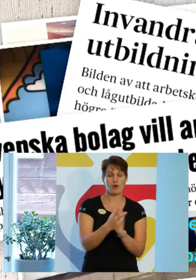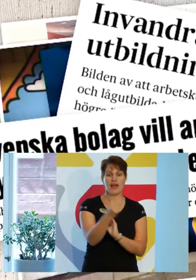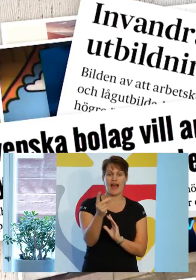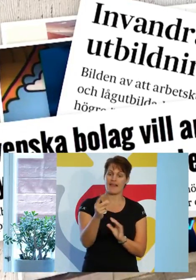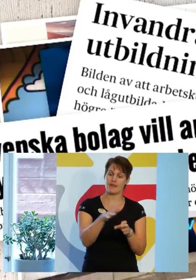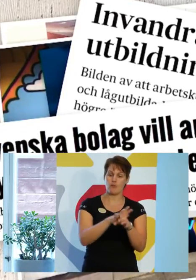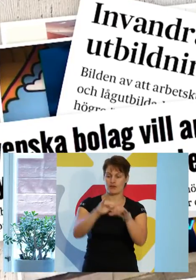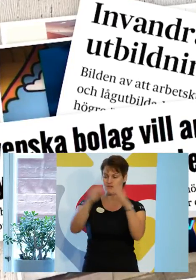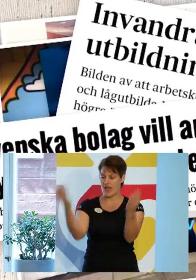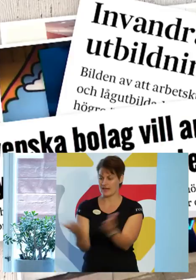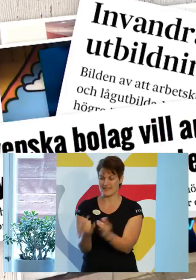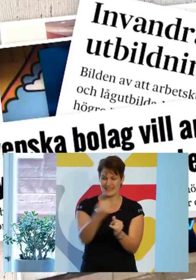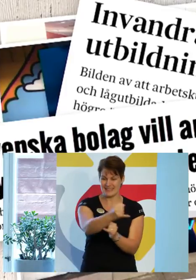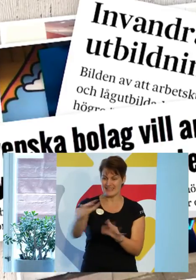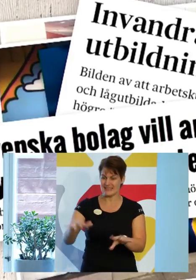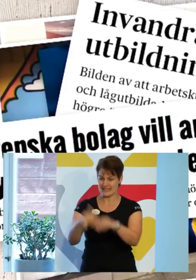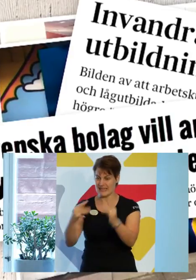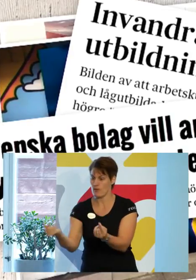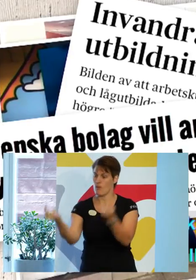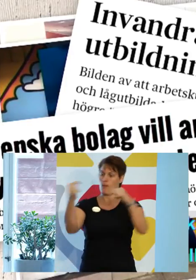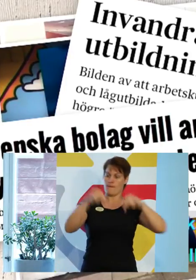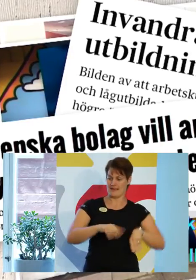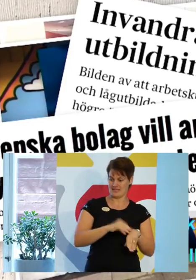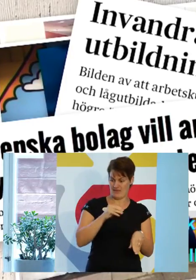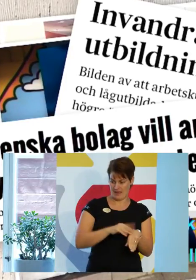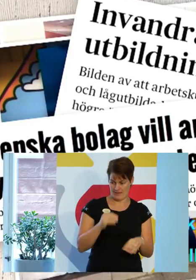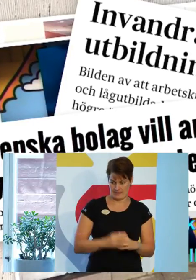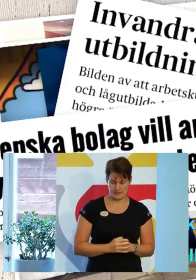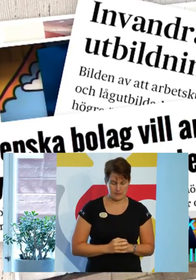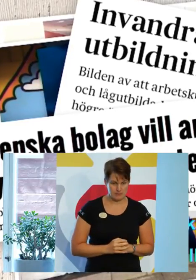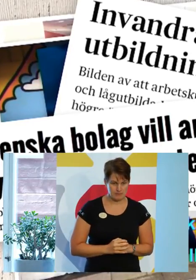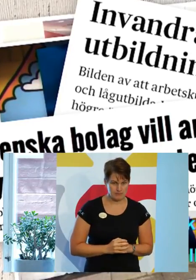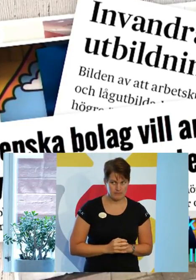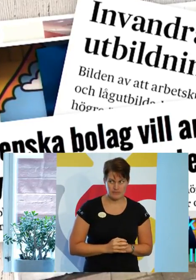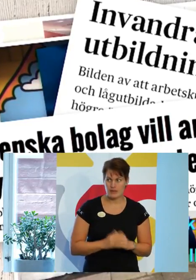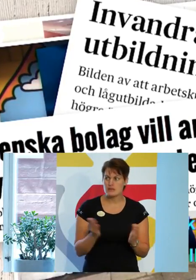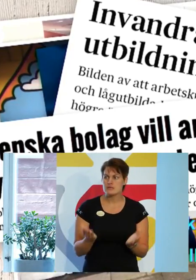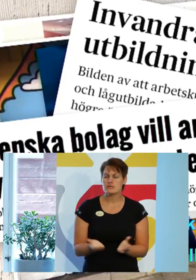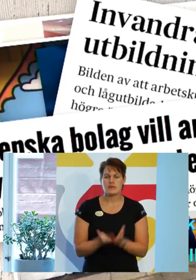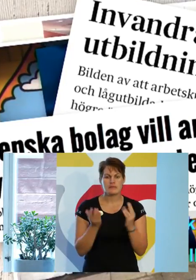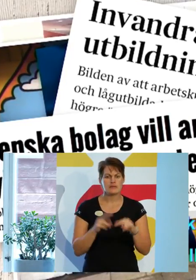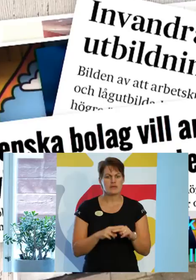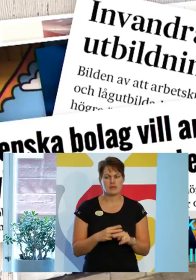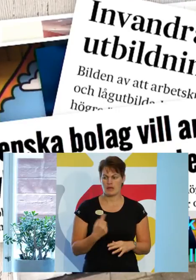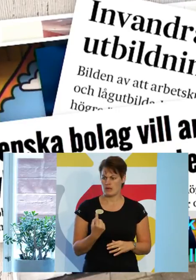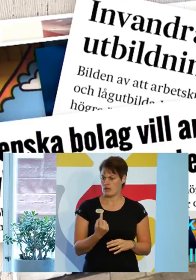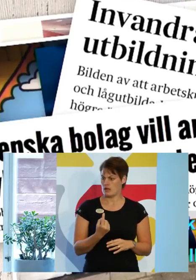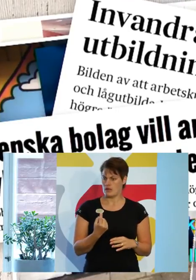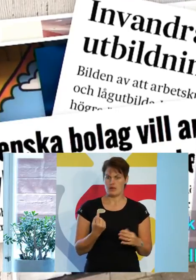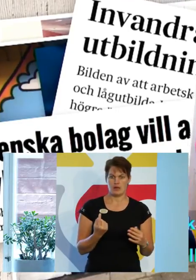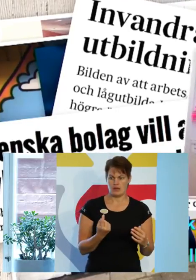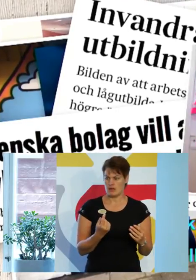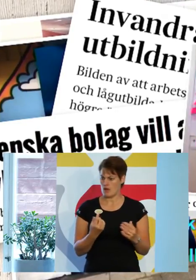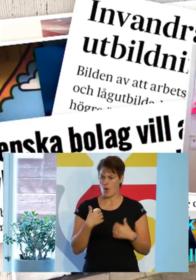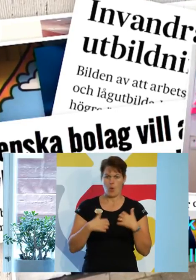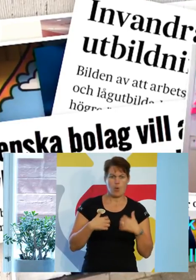i världen som drabbats av krig. Samtidigt pågick en ängslighet gällande vilken väg